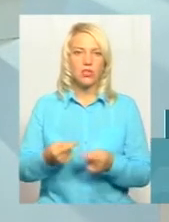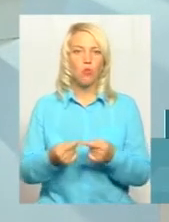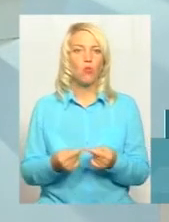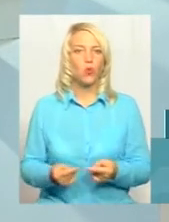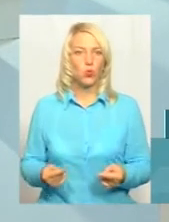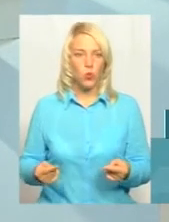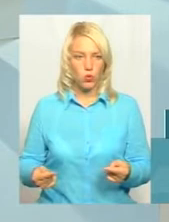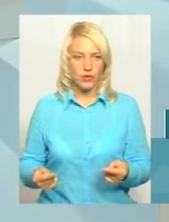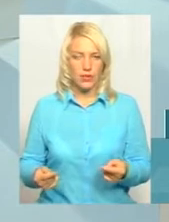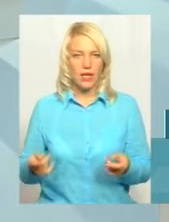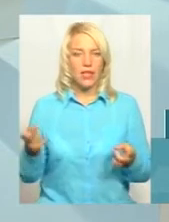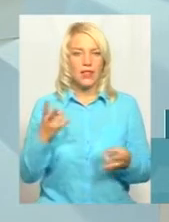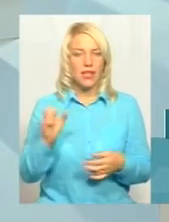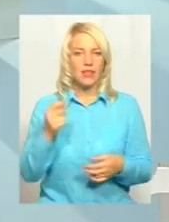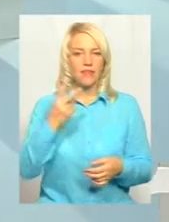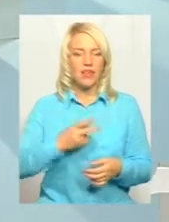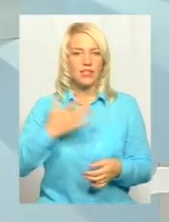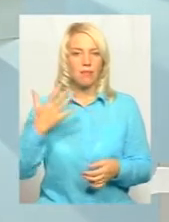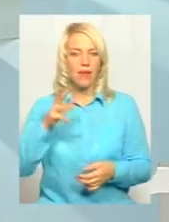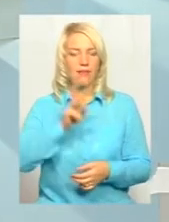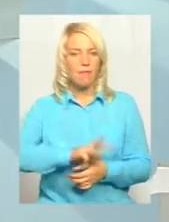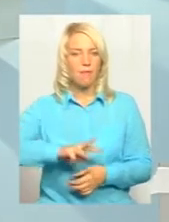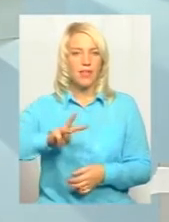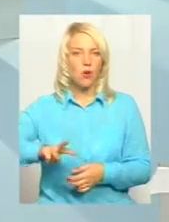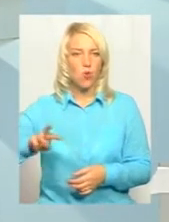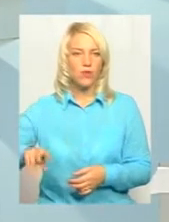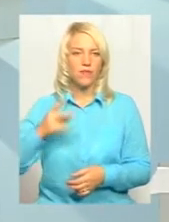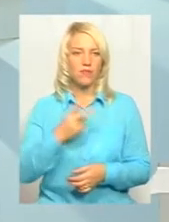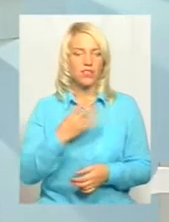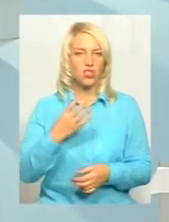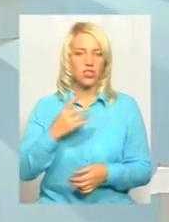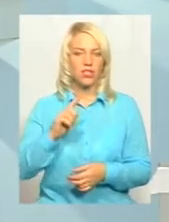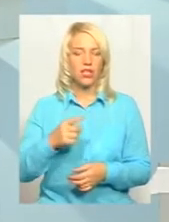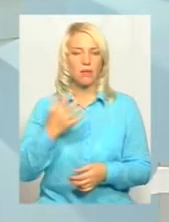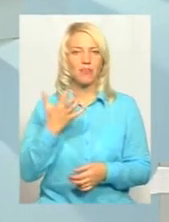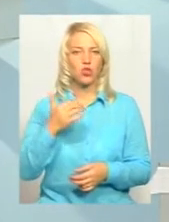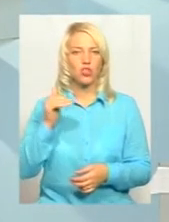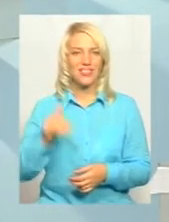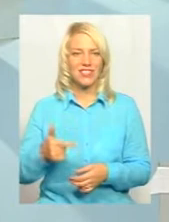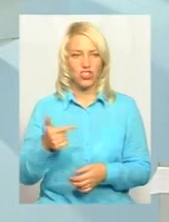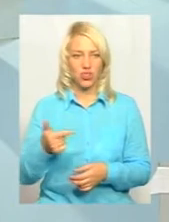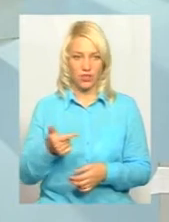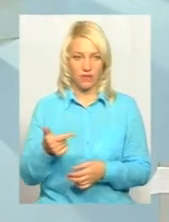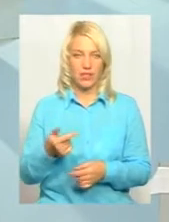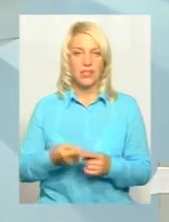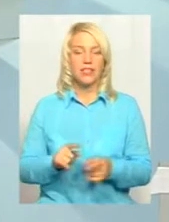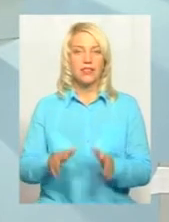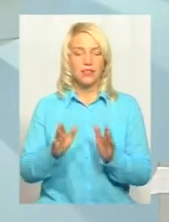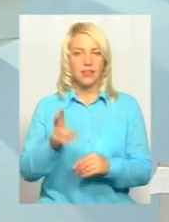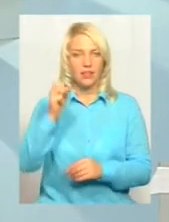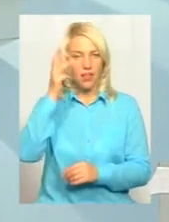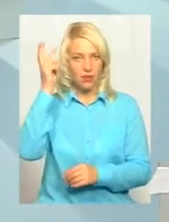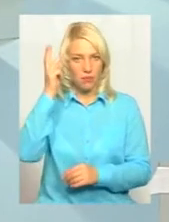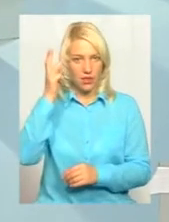завезено продукцію на 24 мільйони 500 тисяч гривень. Це на 4 Це тільки на Хмельниччину? Це на